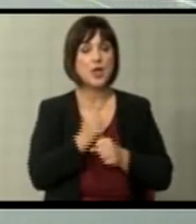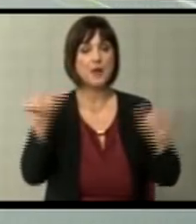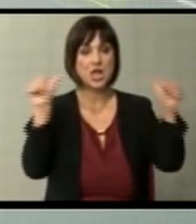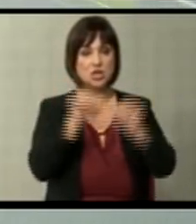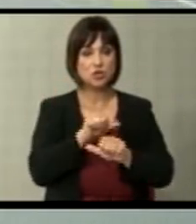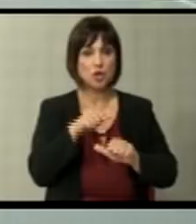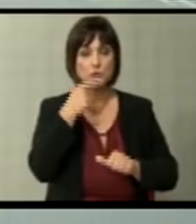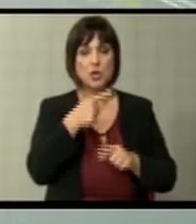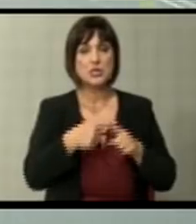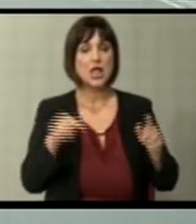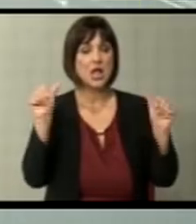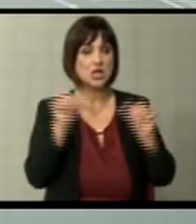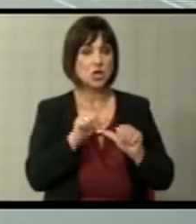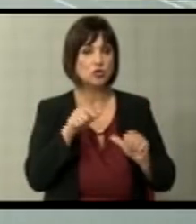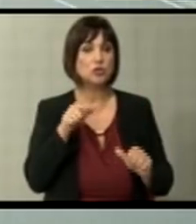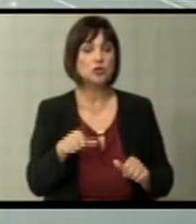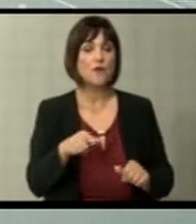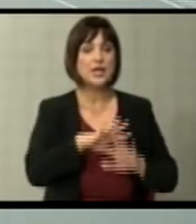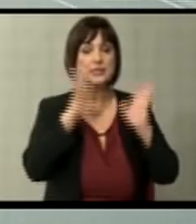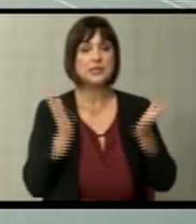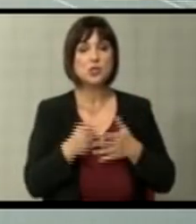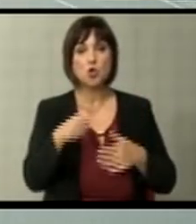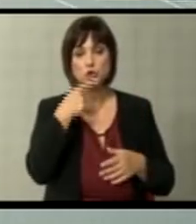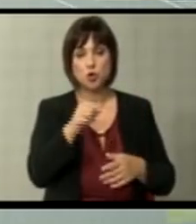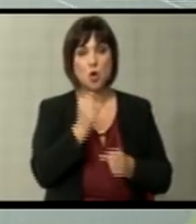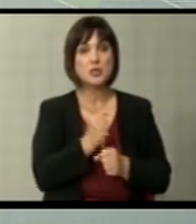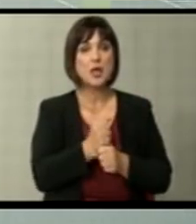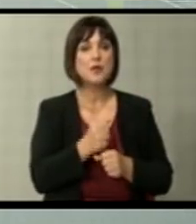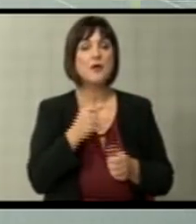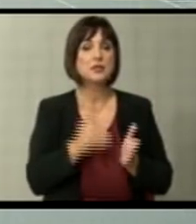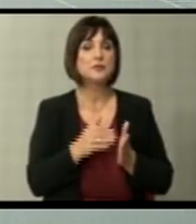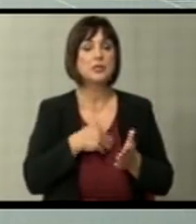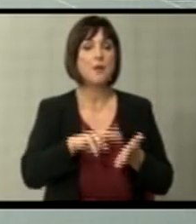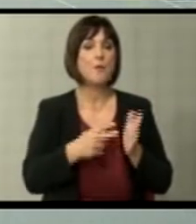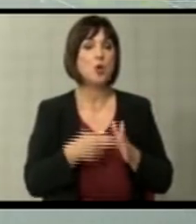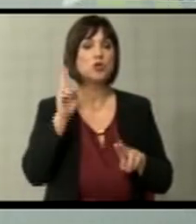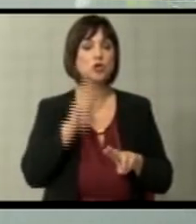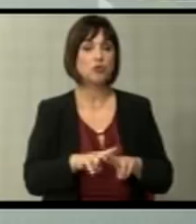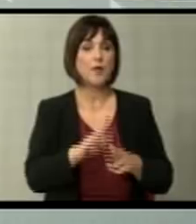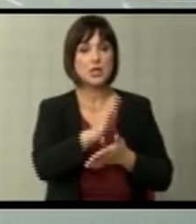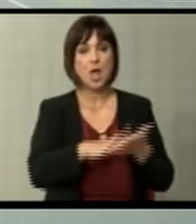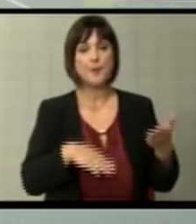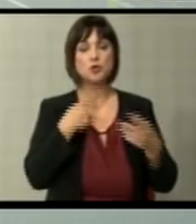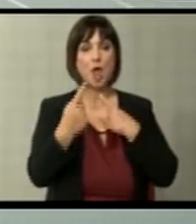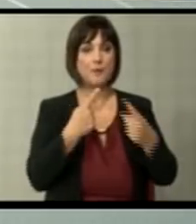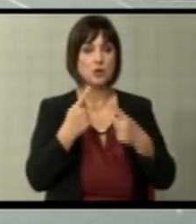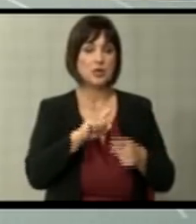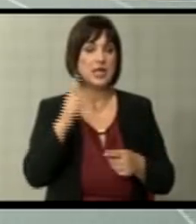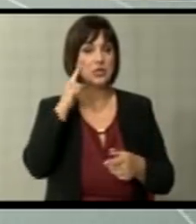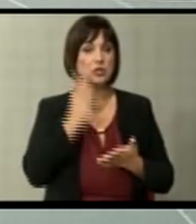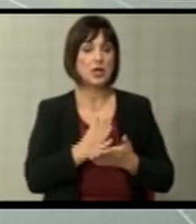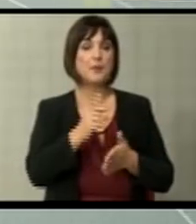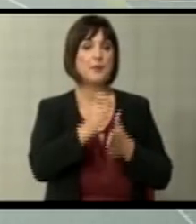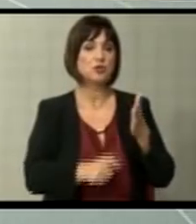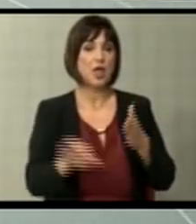не зборевме за делот грешките, но за се тоа што го направи заслужи да има политичка одлука да почнеме преговори. Тоа не значи да ја